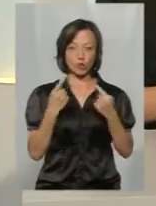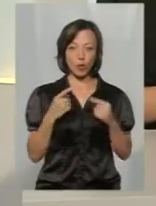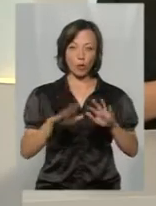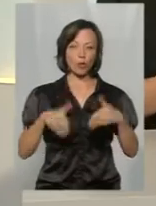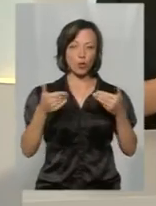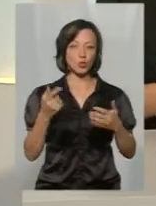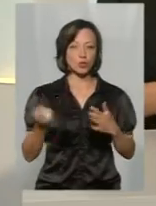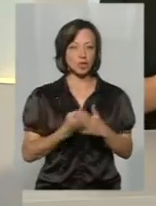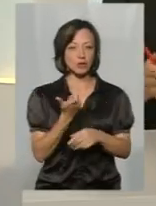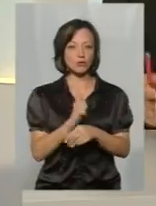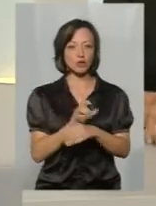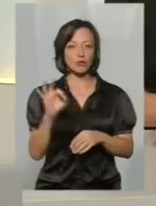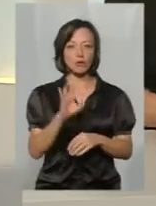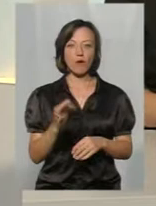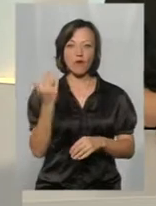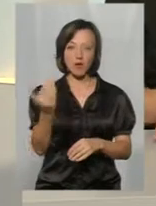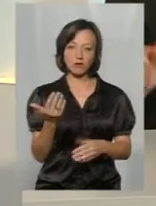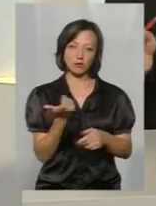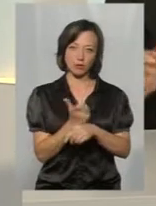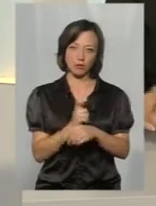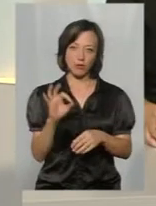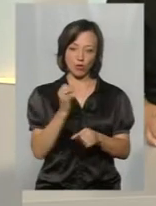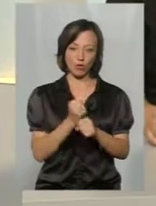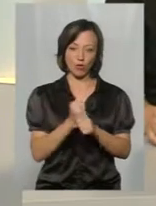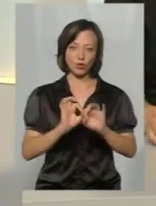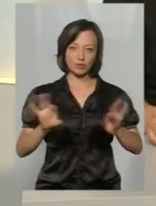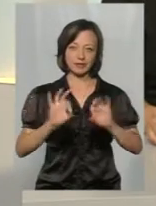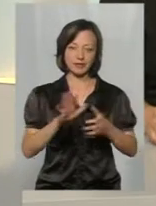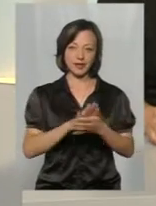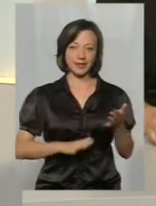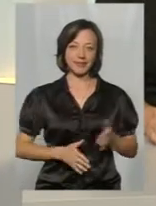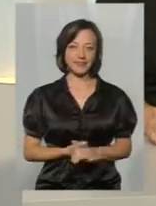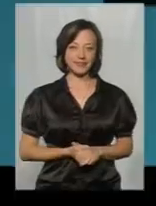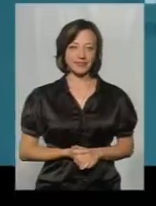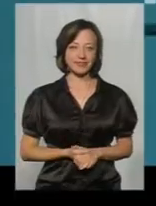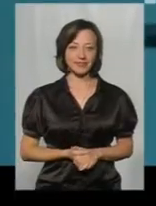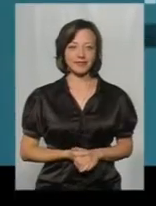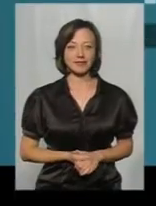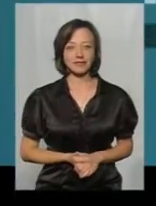пропоную дізнатися більше про вас і про вашу роботу у сюжеті Дарини Денисенко. Прошу.